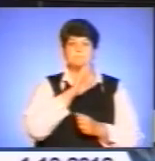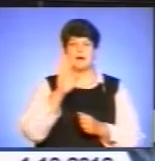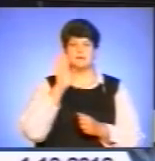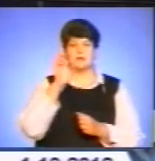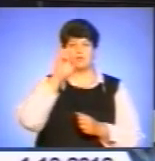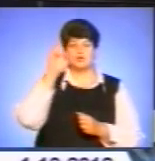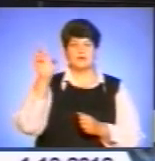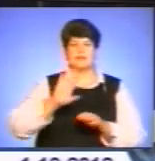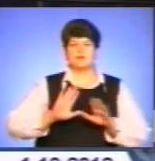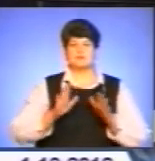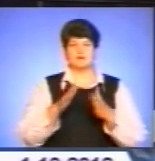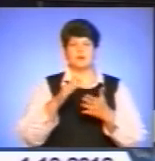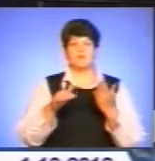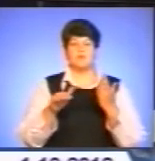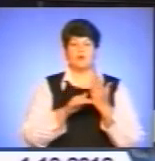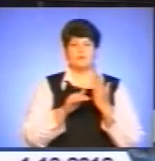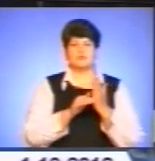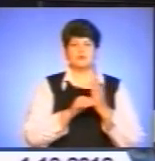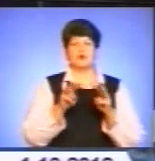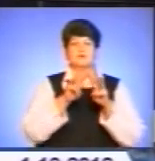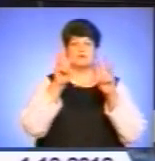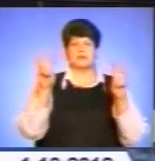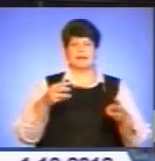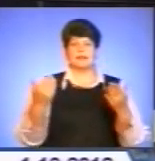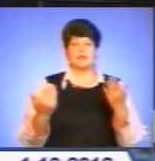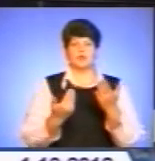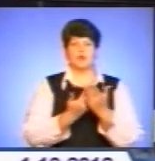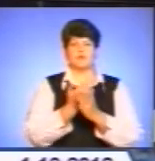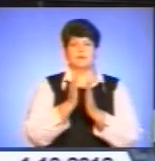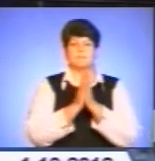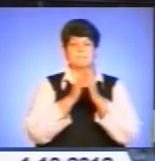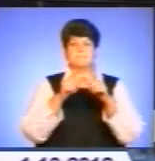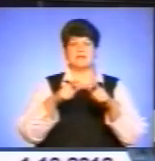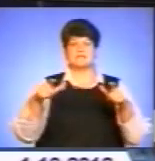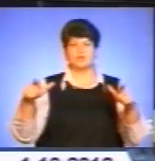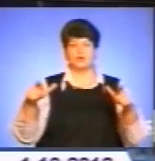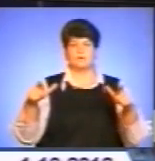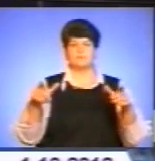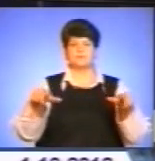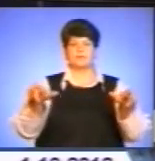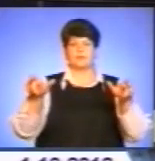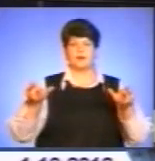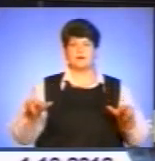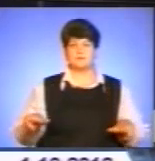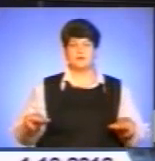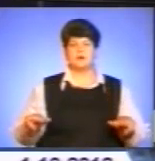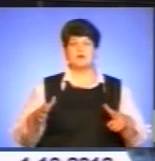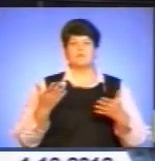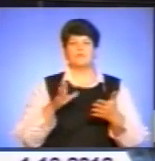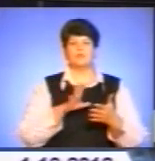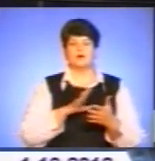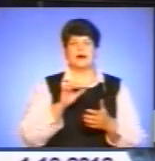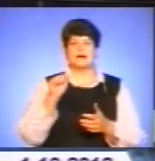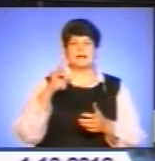помочі. У неділю освятили новий престол. Обряд та богослужіння провів владика Василій Семенюк, архієпископ і